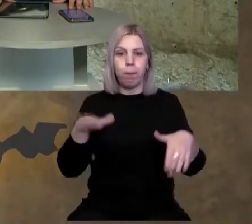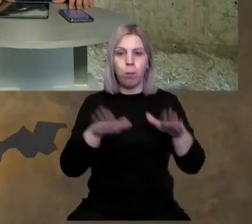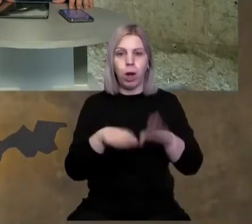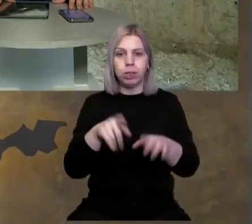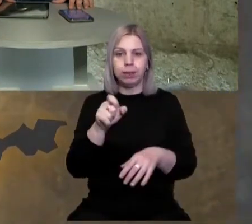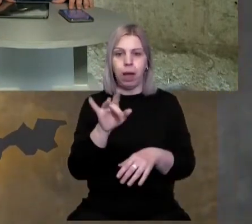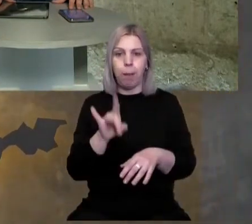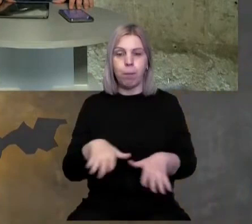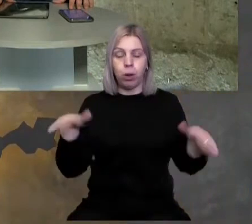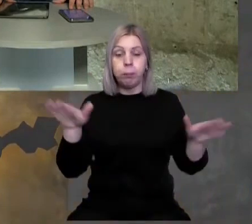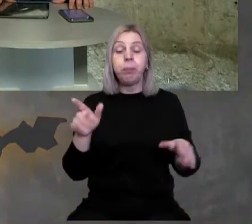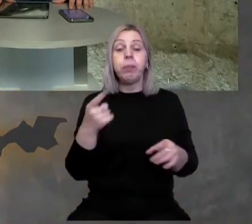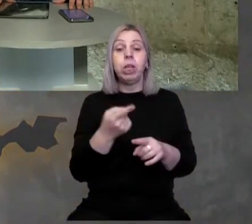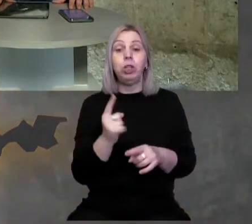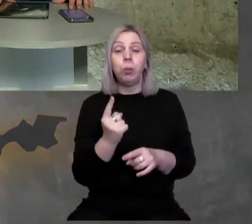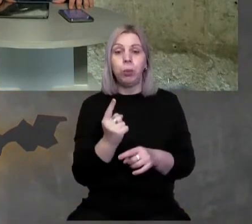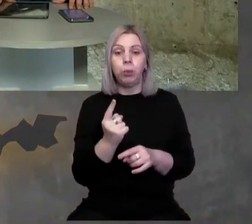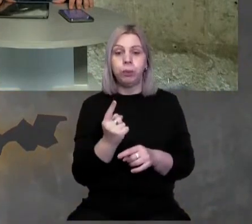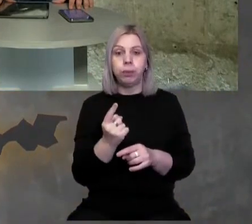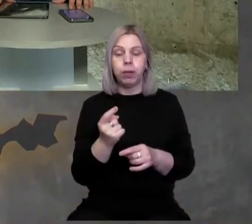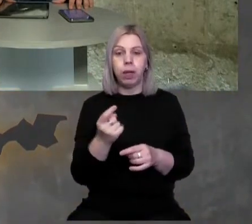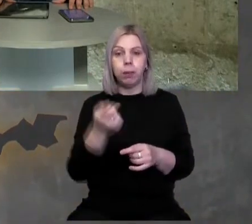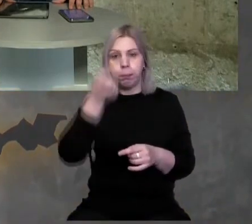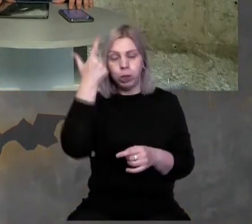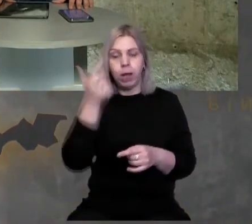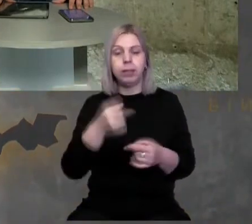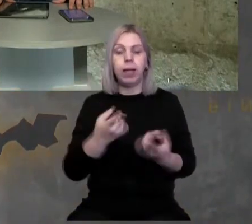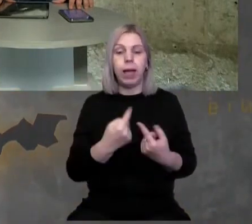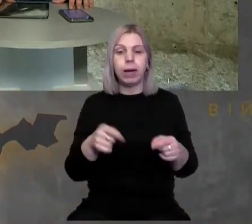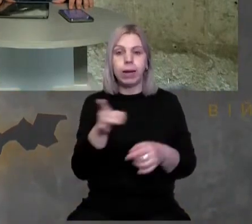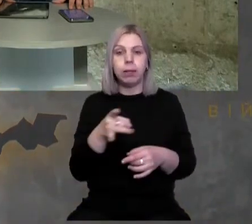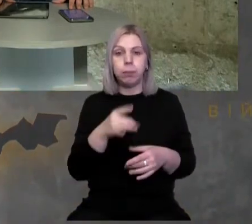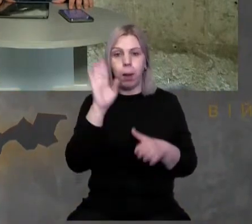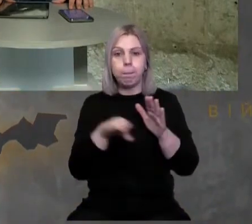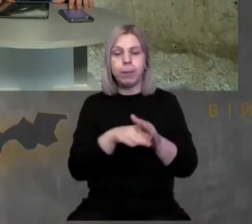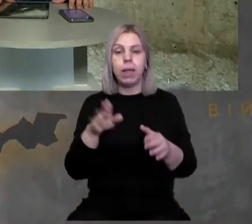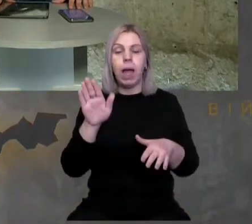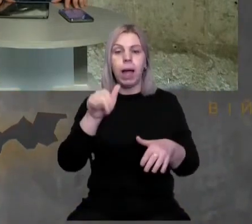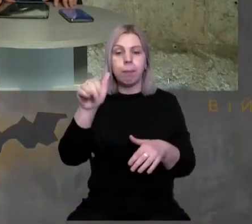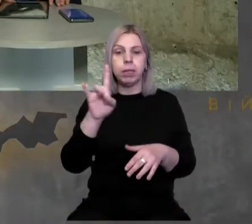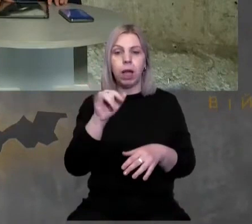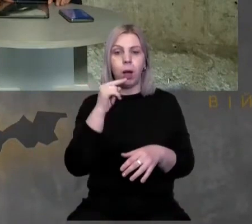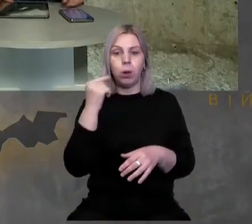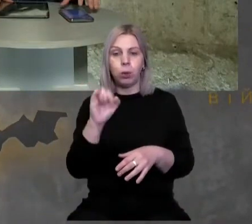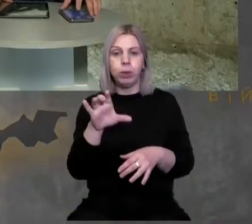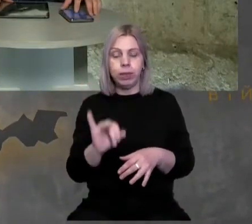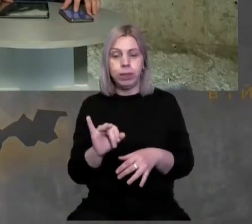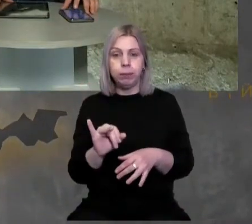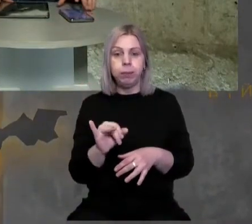Мукачевського замку? І чому в Пречкосвадській республіці, підкарпатській Русі, в